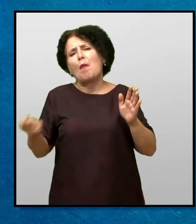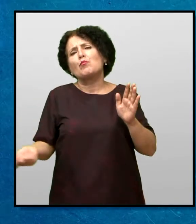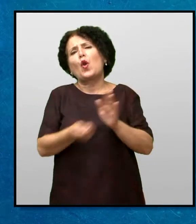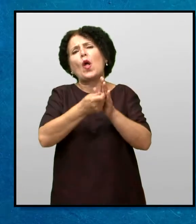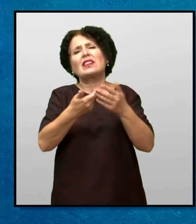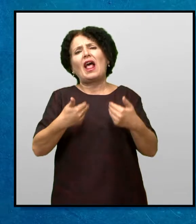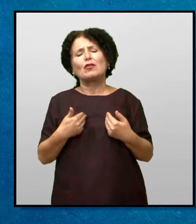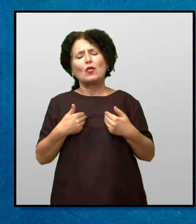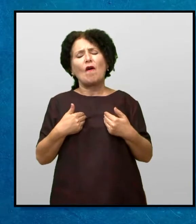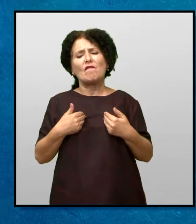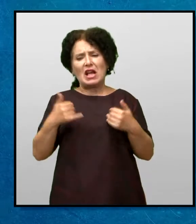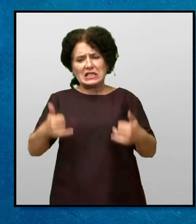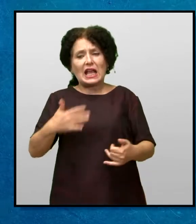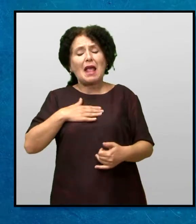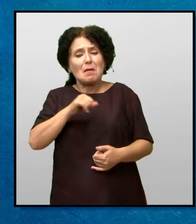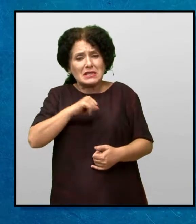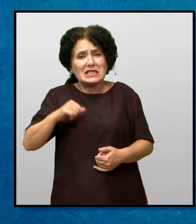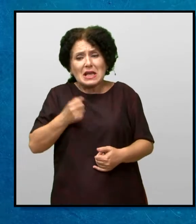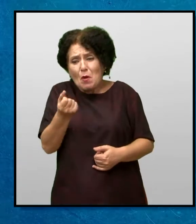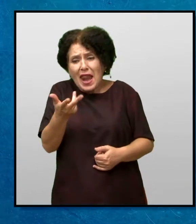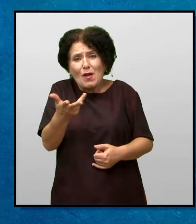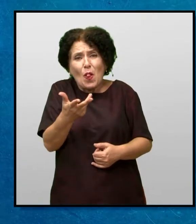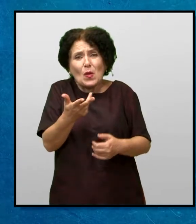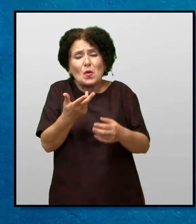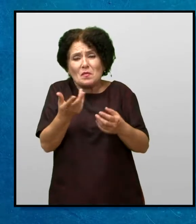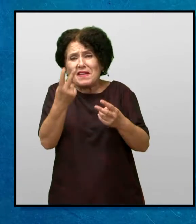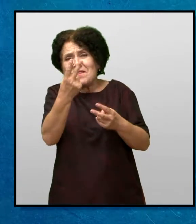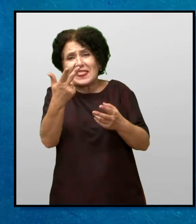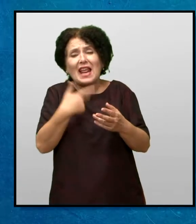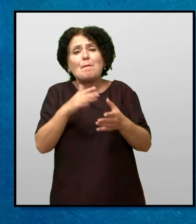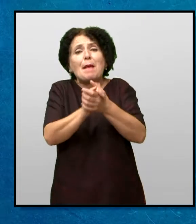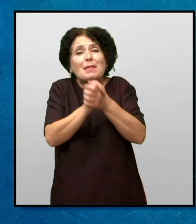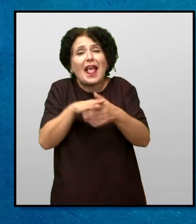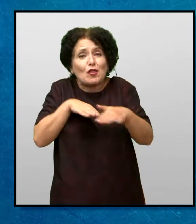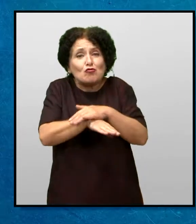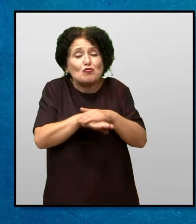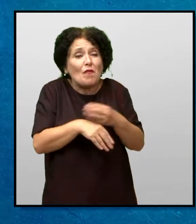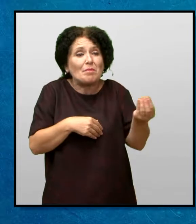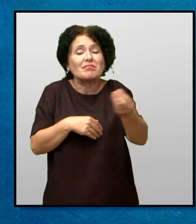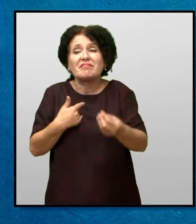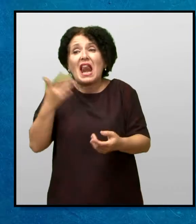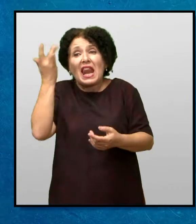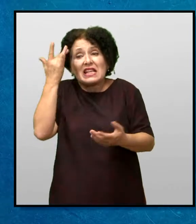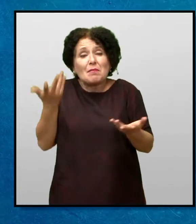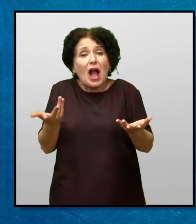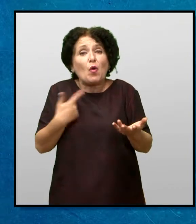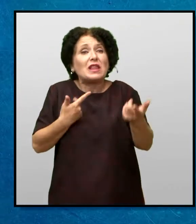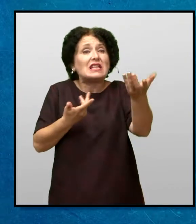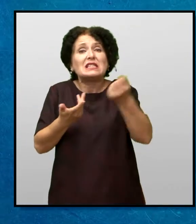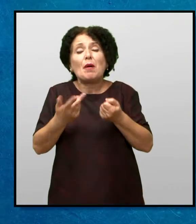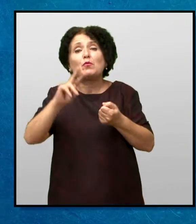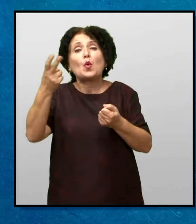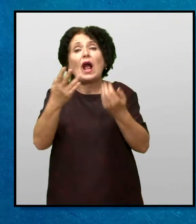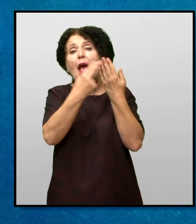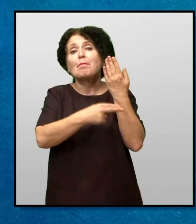велшки јазик И сега имам само неколку што ги чувам за некои моји пријатели Јас не знам како и каде би можеле да добиеме